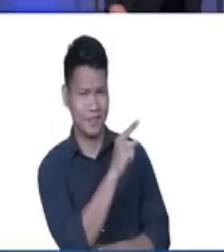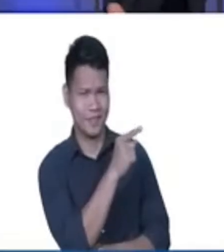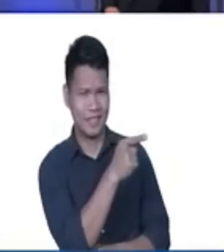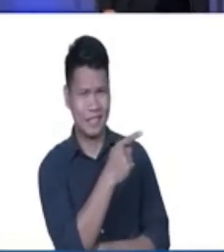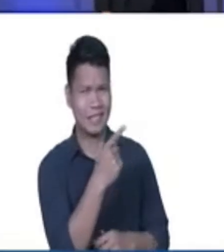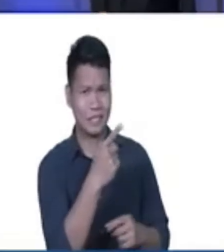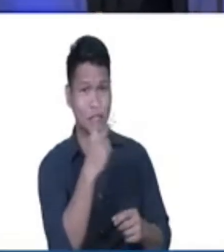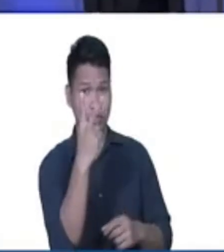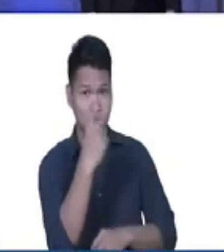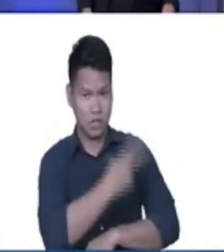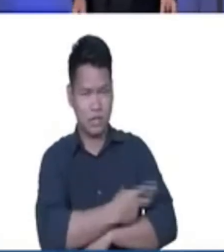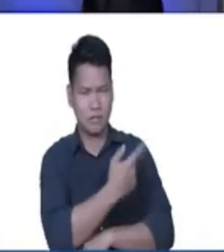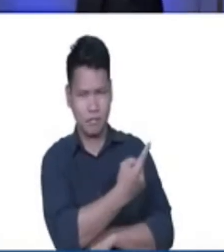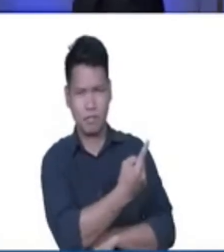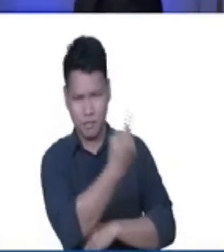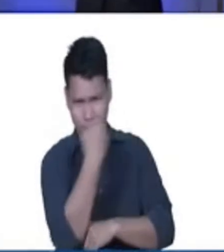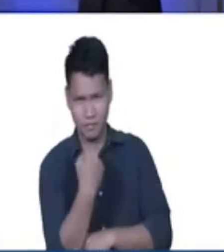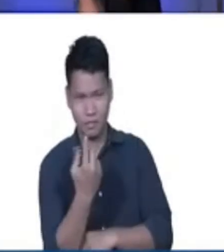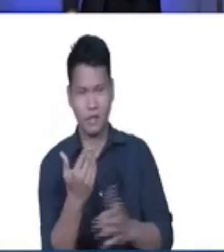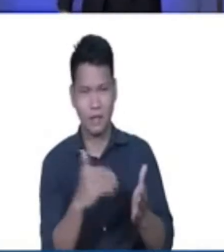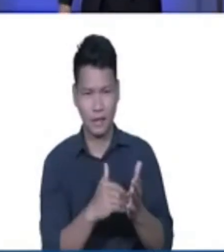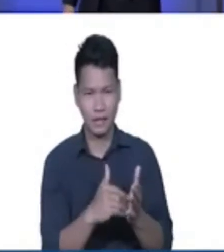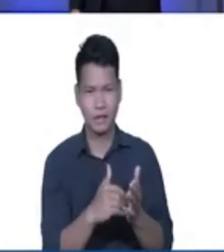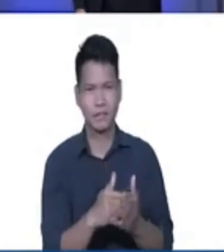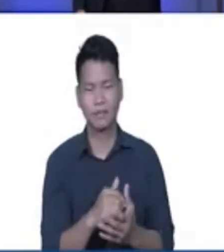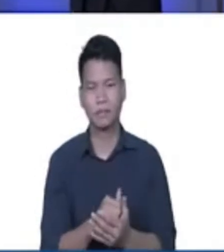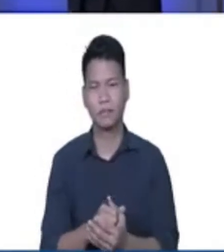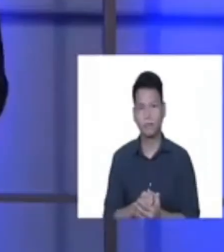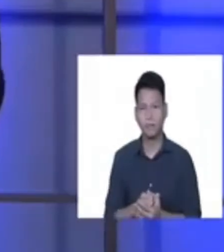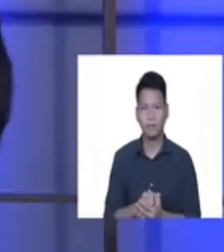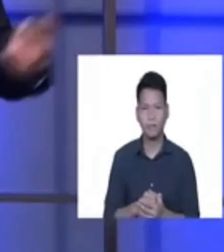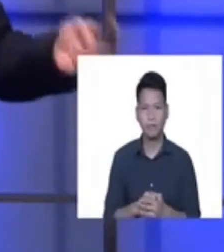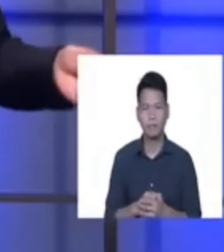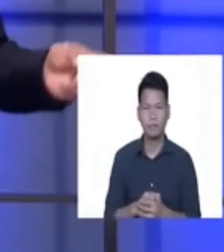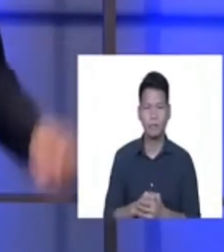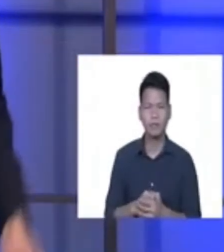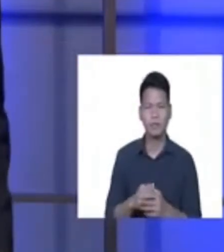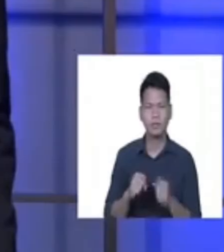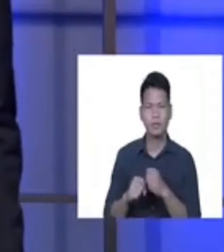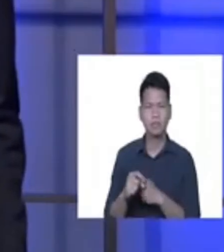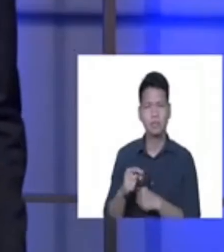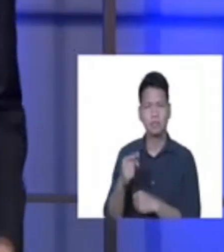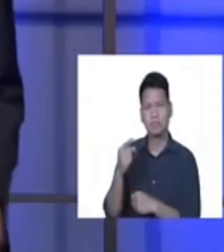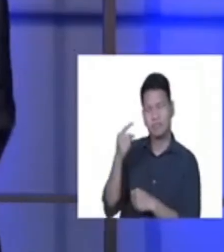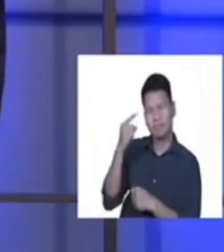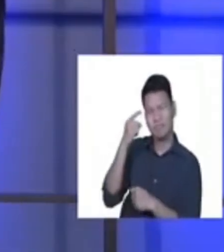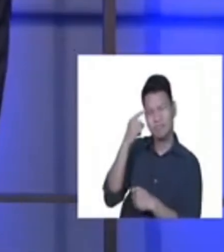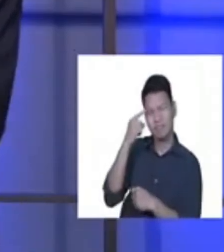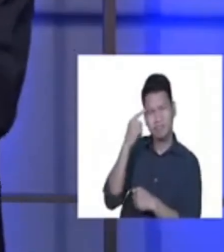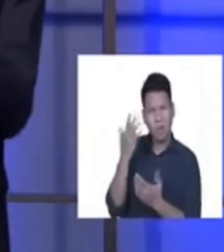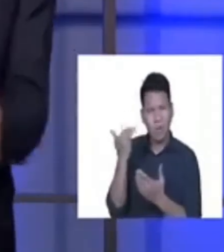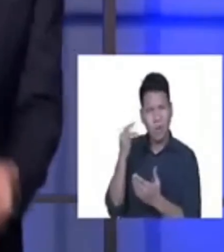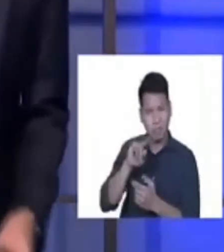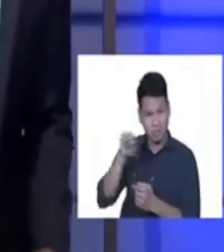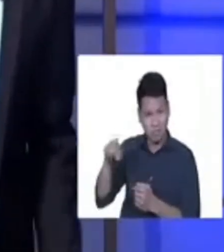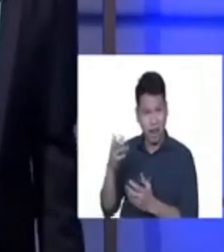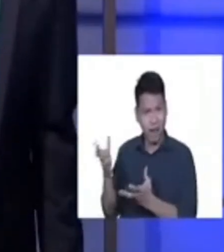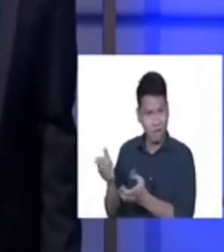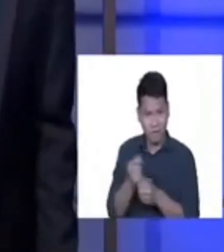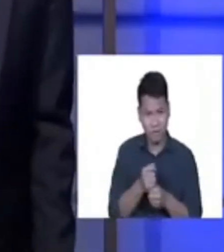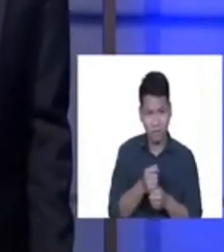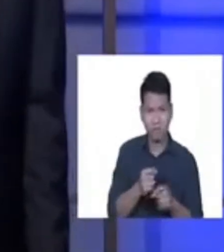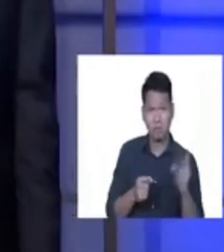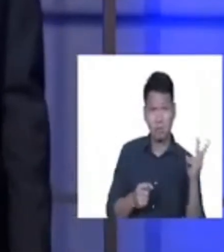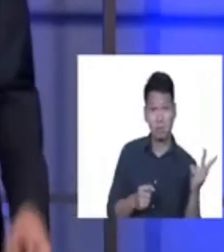days from now. At kukunin mo na yung iyong sapatos. So nagtataka si Ronald. Pagbalik niya two days after,